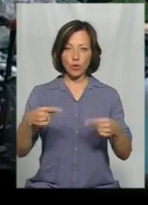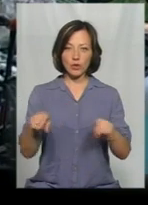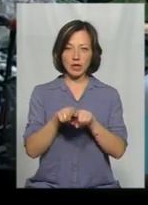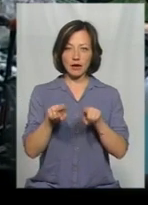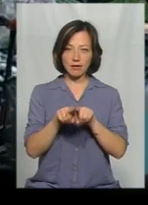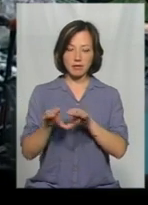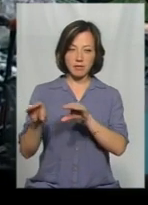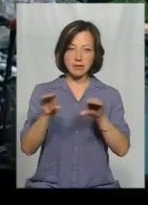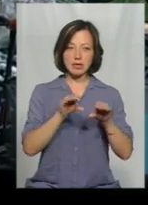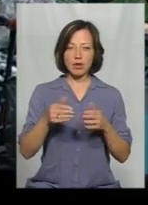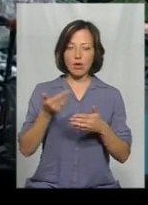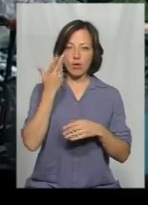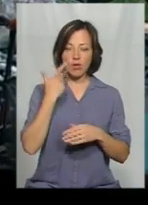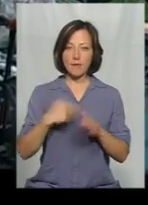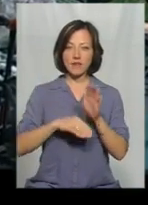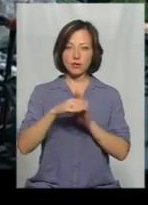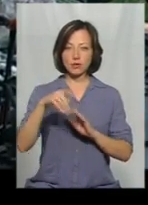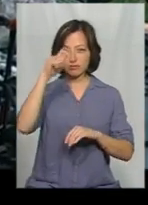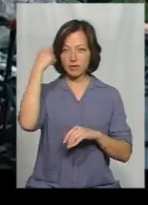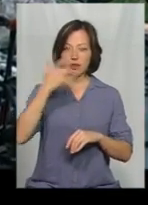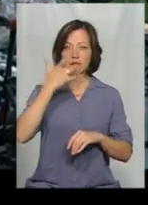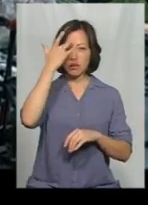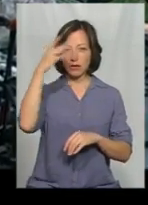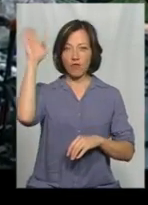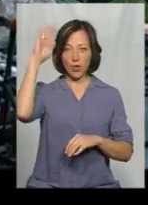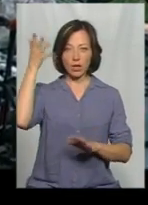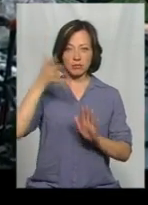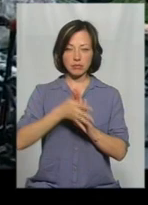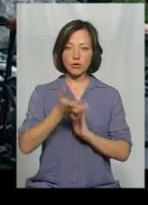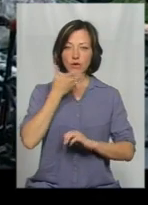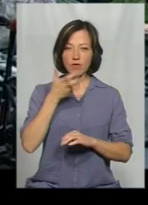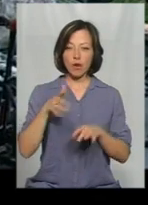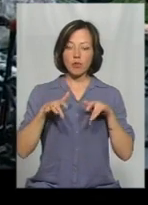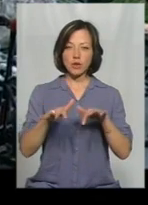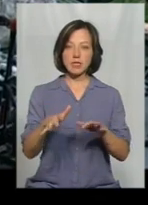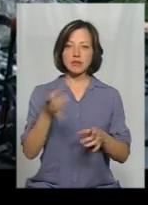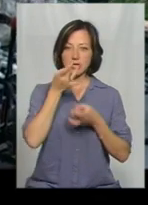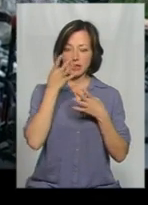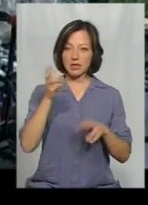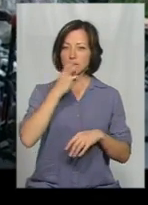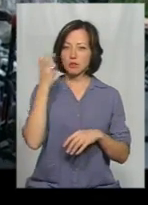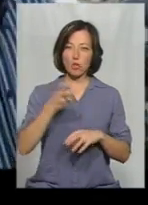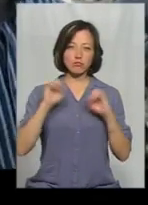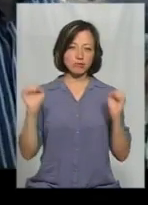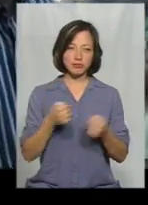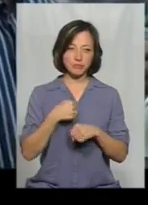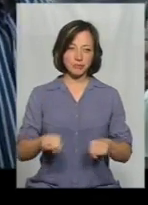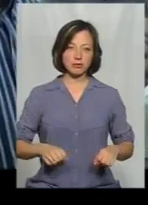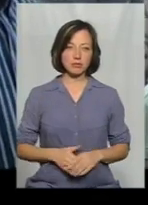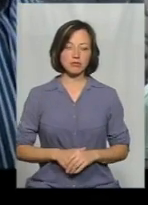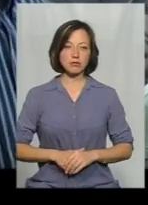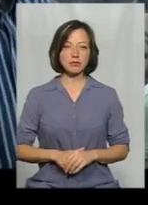пласти, які при високій температурі улітку вода прогрівається, відбувається процес гниття. Сморід неймовірний. Суть